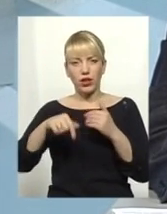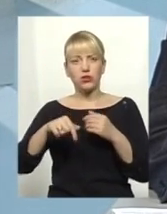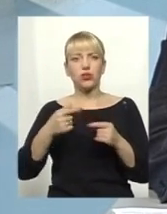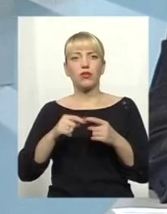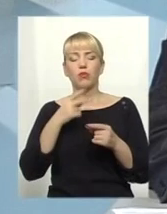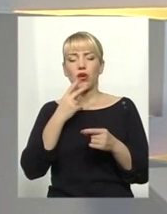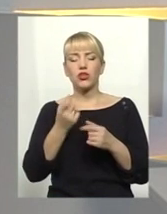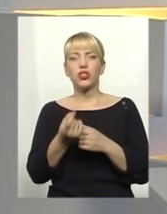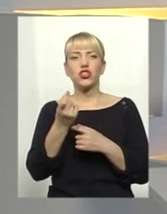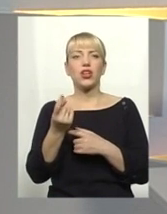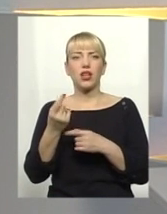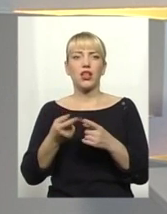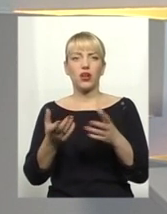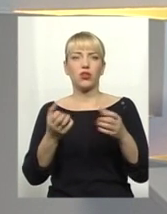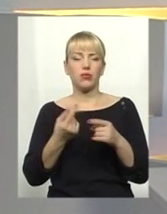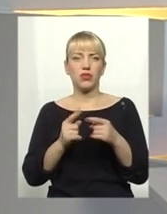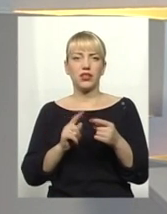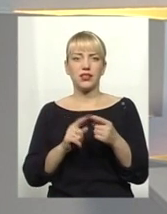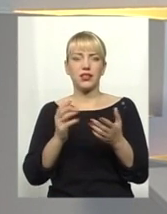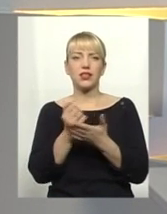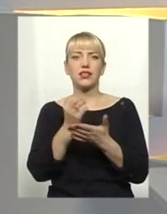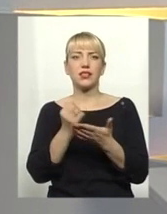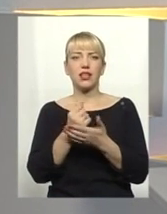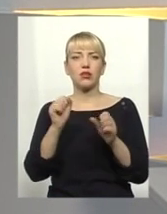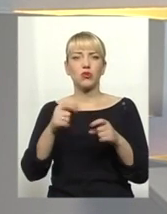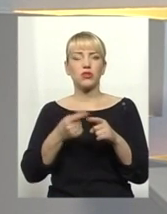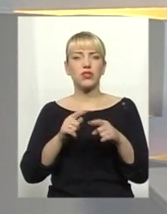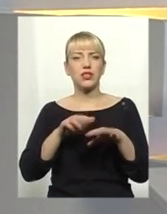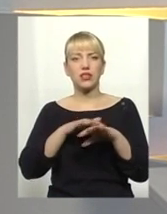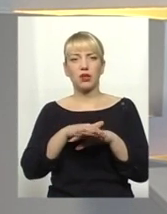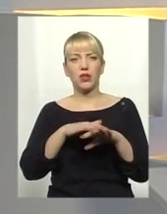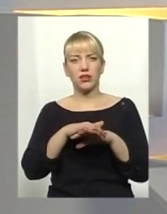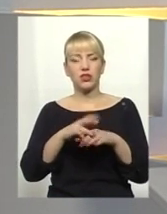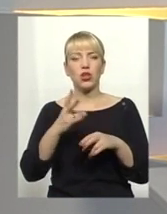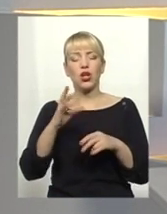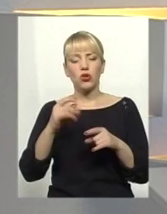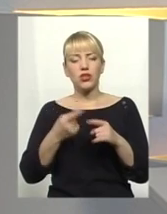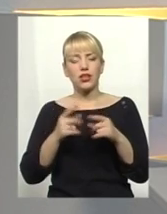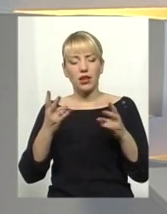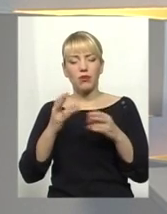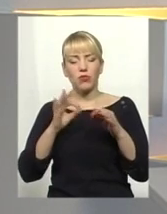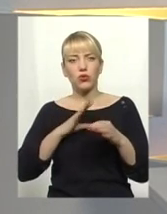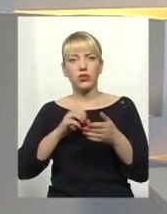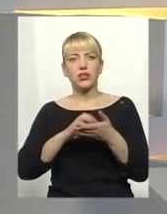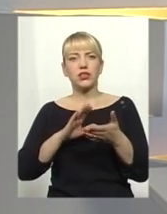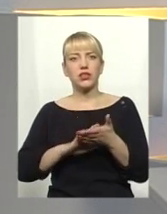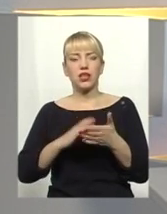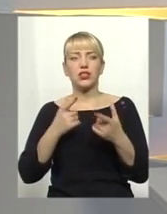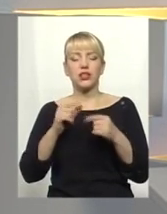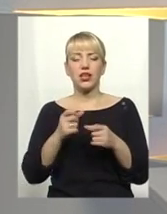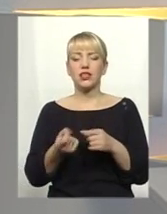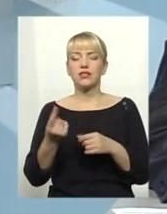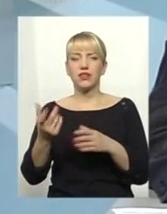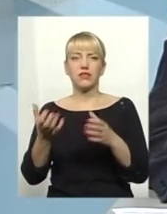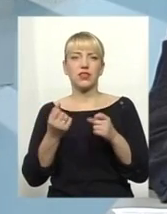отримання цих статків. Ну, воно, можливо, схематично, але все-таки потрібно було зазначити, де взялися ті чи інші